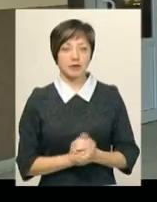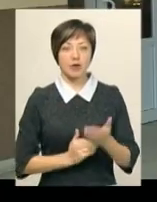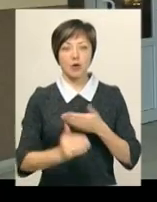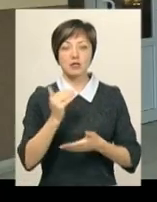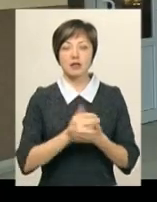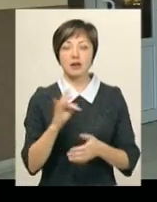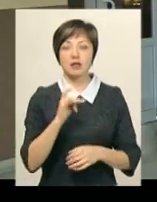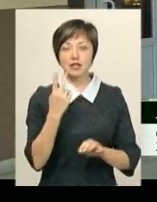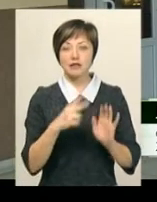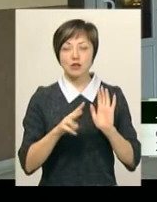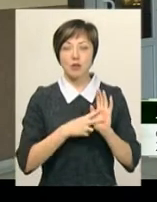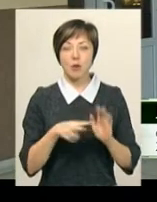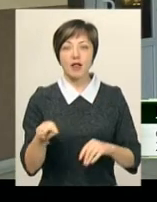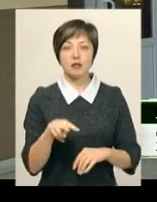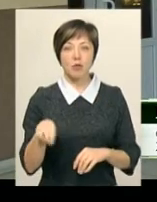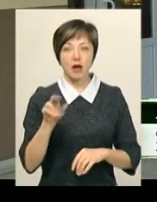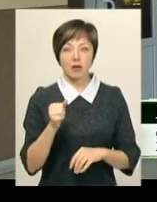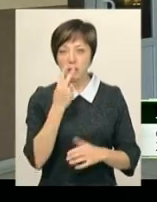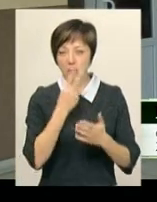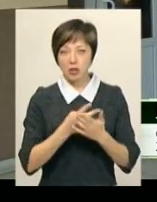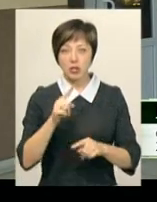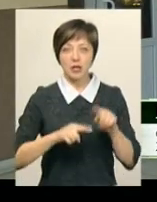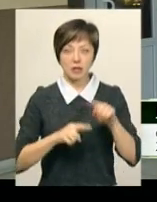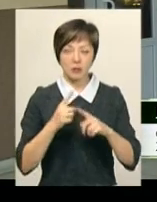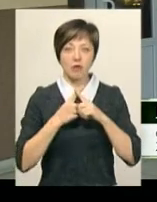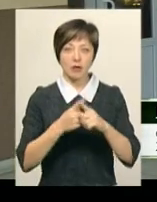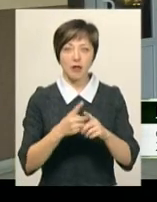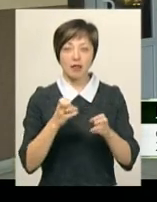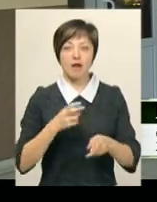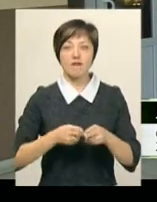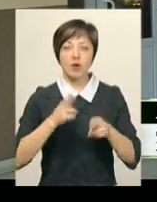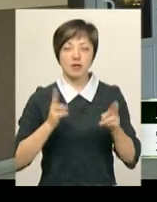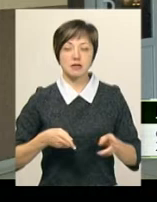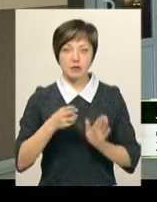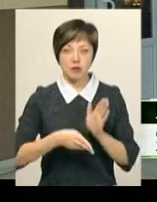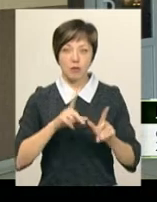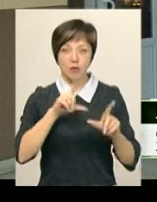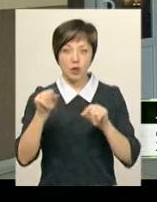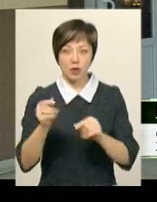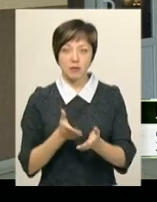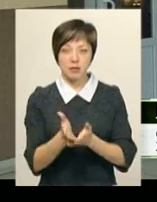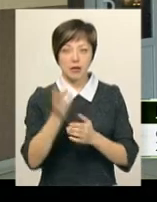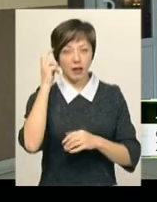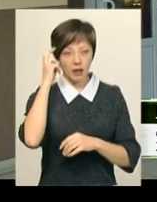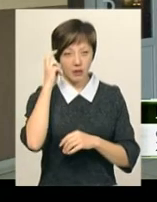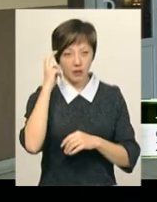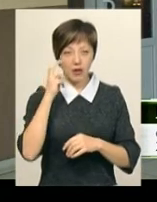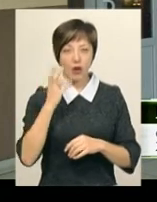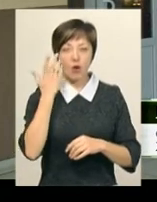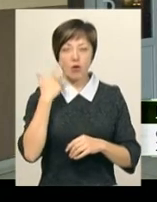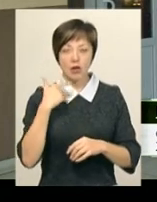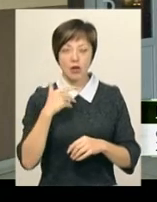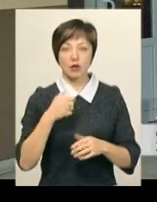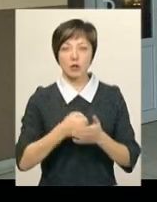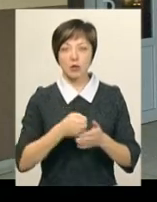раз 27 листопада його бачили рідні, проведжаючи на залізничному вокзалі. Поїхав в напрямку міста Києва. Коли